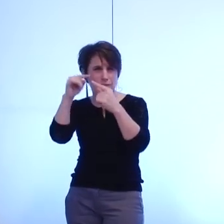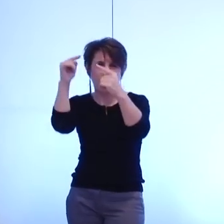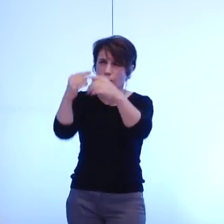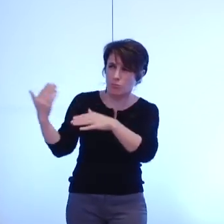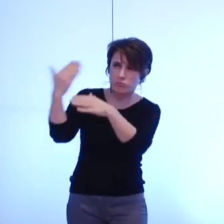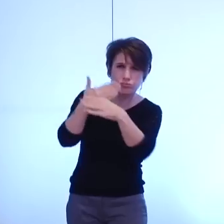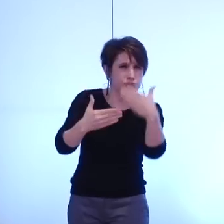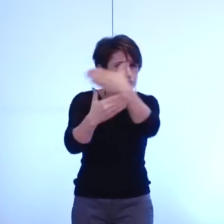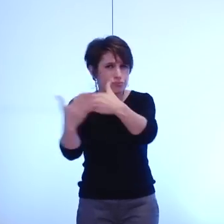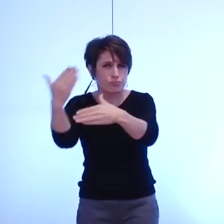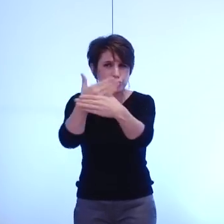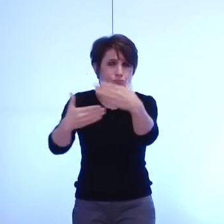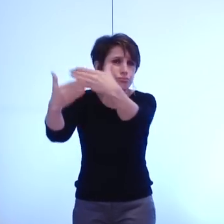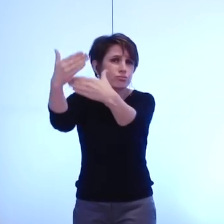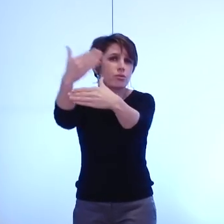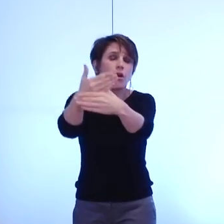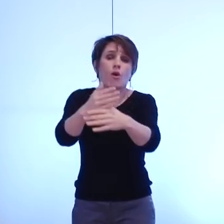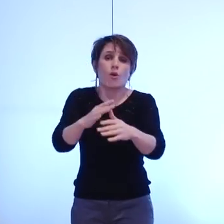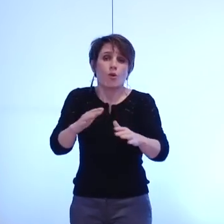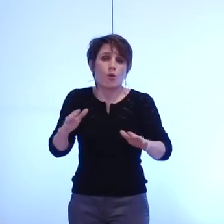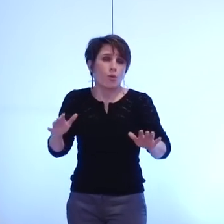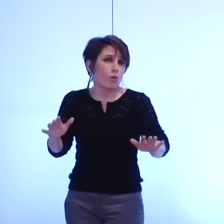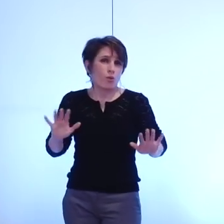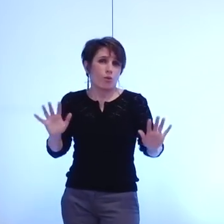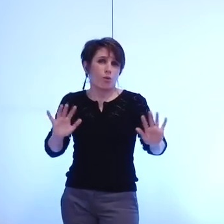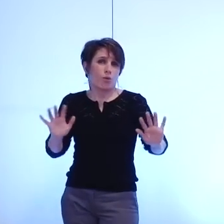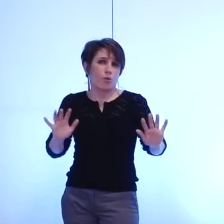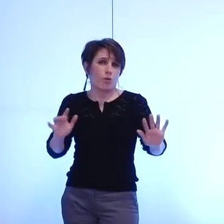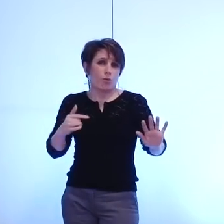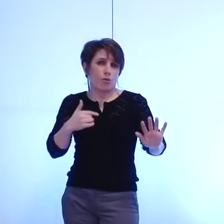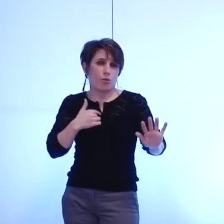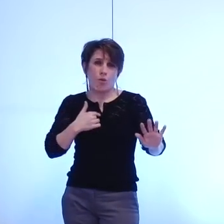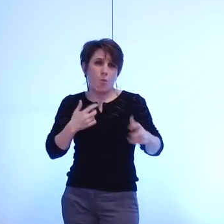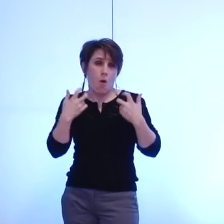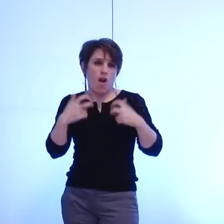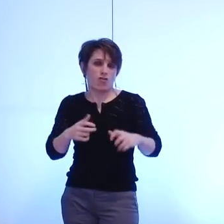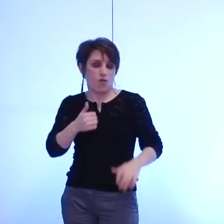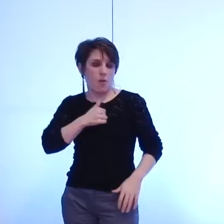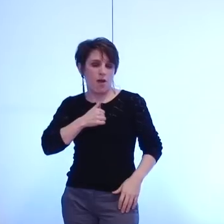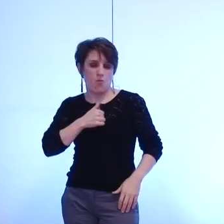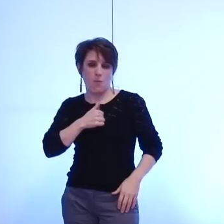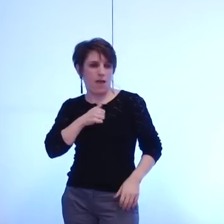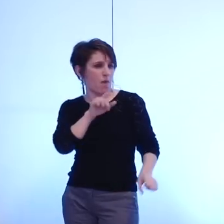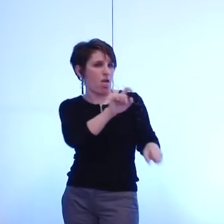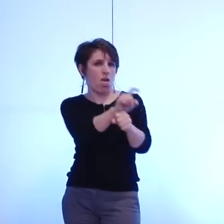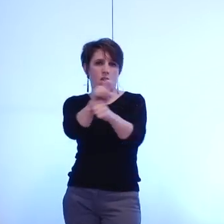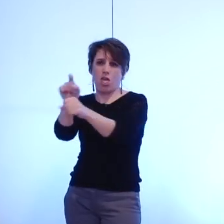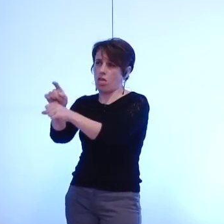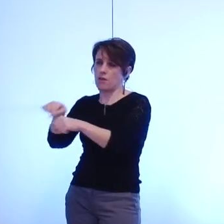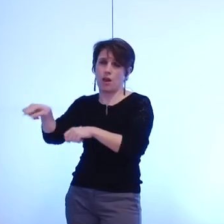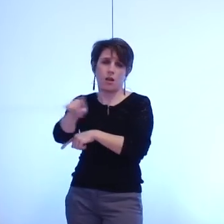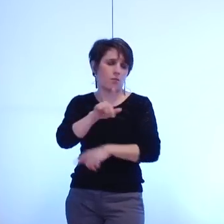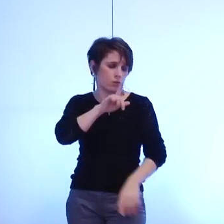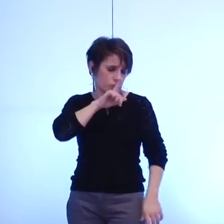même porté de jugement ou en tout cas de mon propre jugement sur ce qui a été dit par les uns et les autres